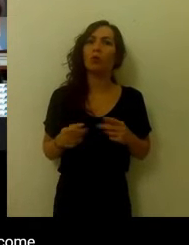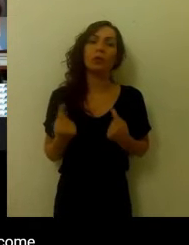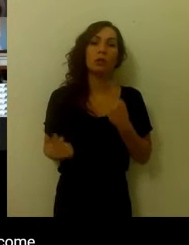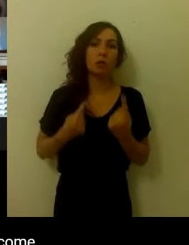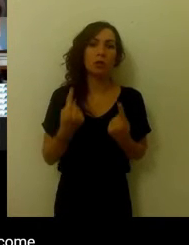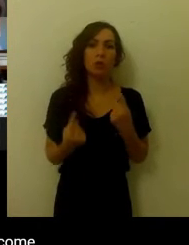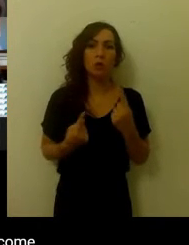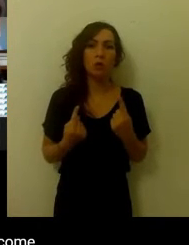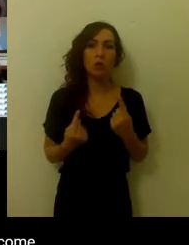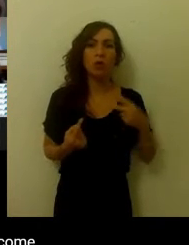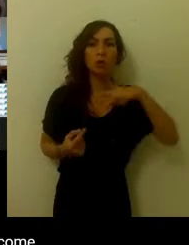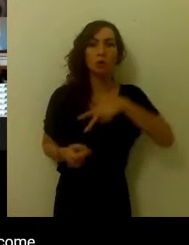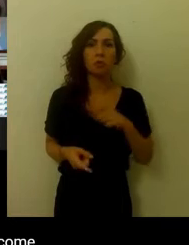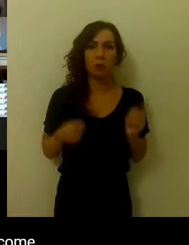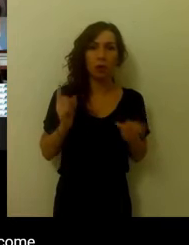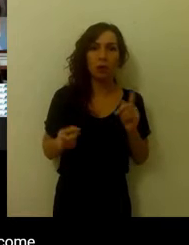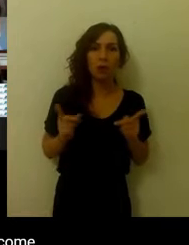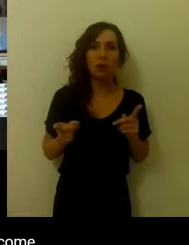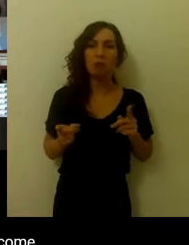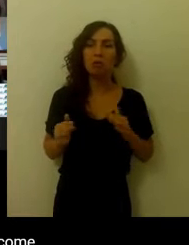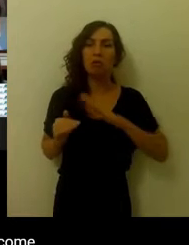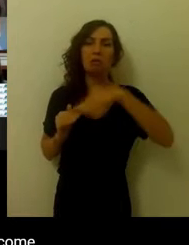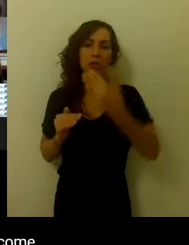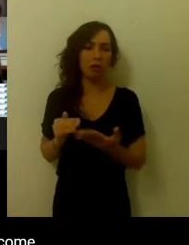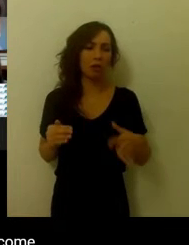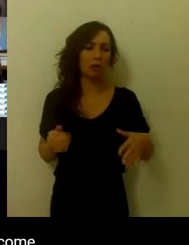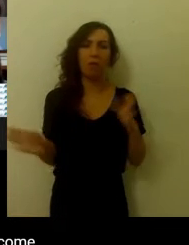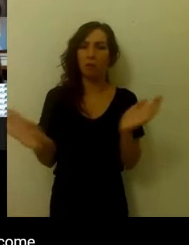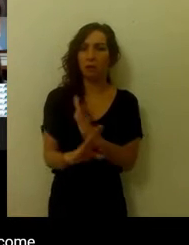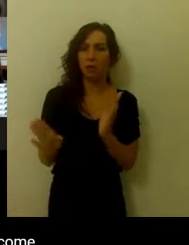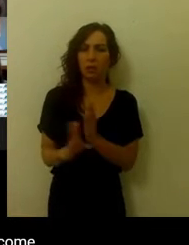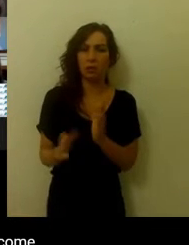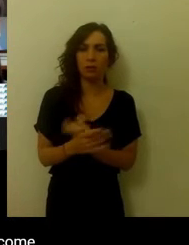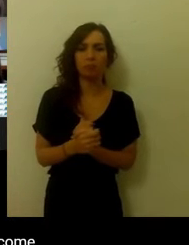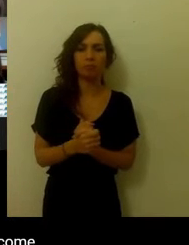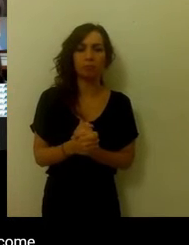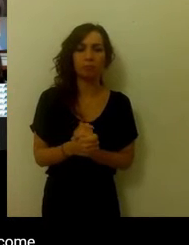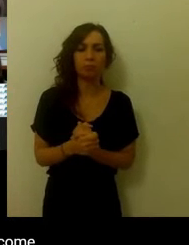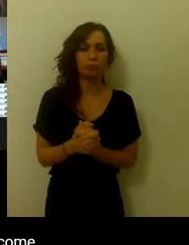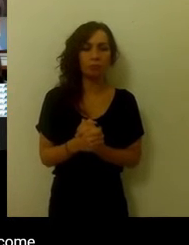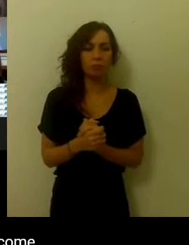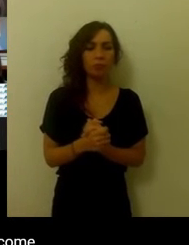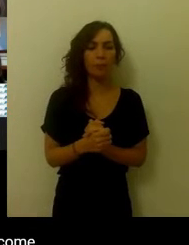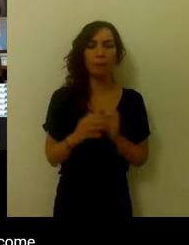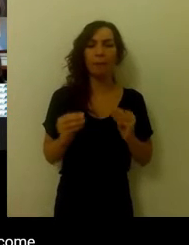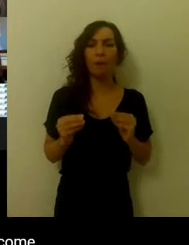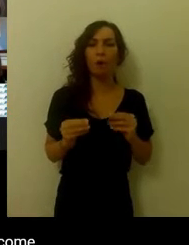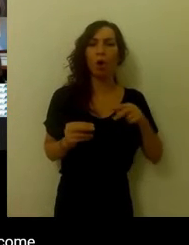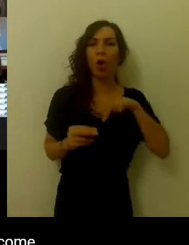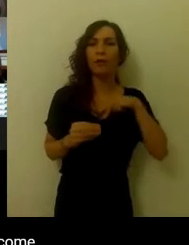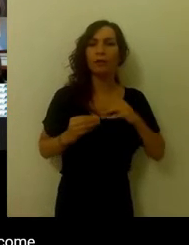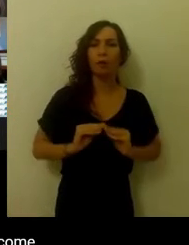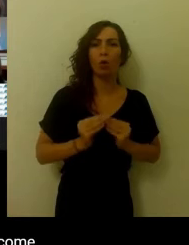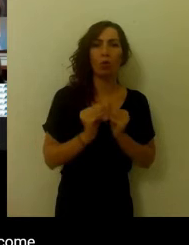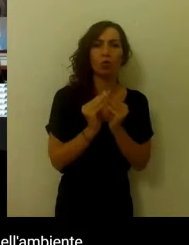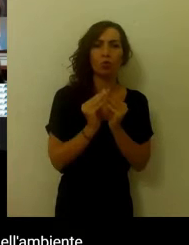sociopolitiche. Quindi, il concetto di sé è veramente qualcosa che va a toccare un po' tutto. La costruzione in sé